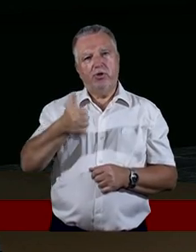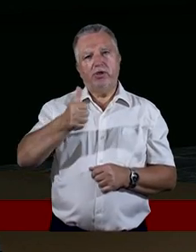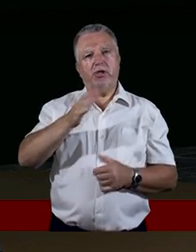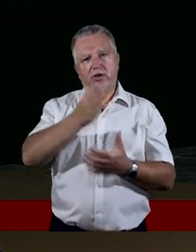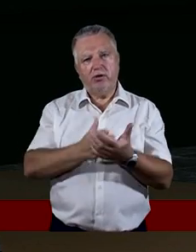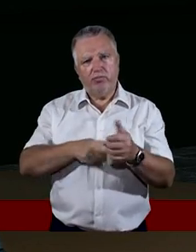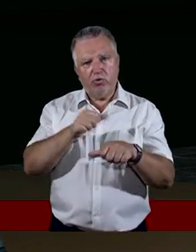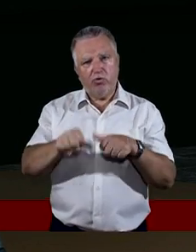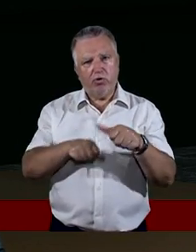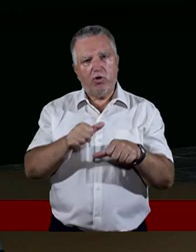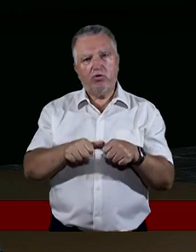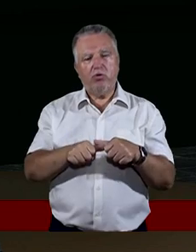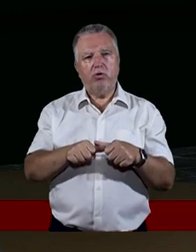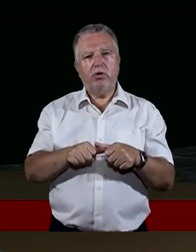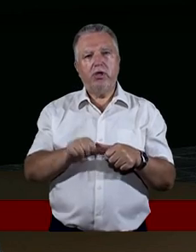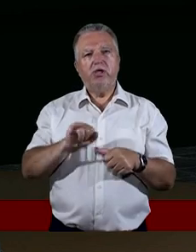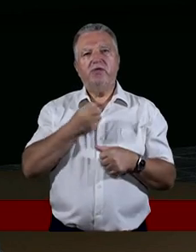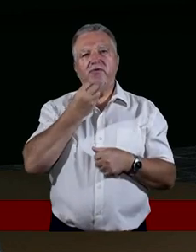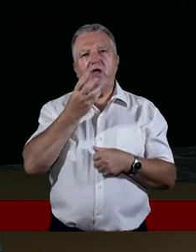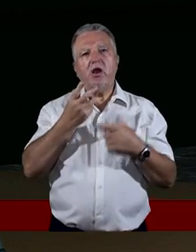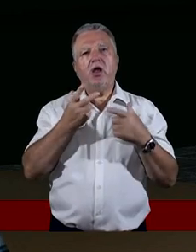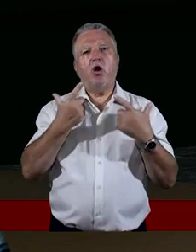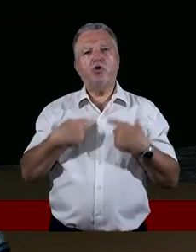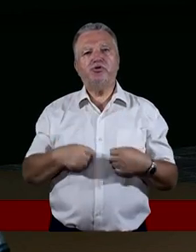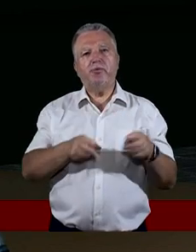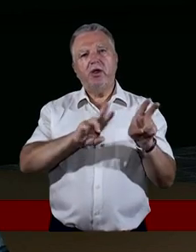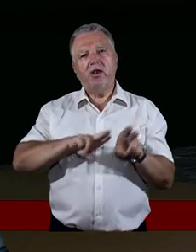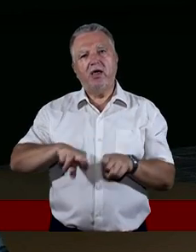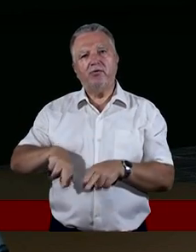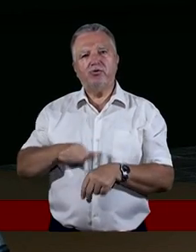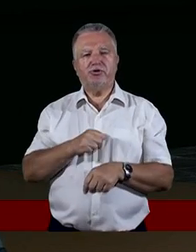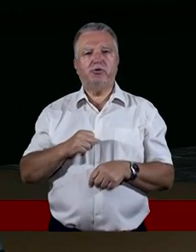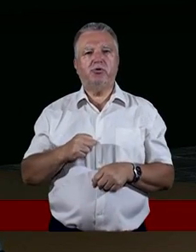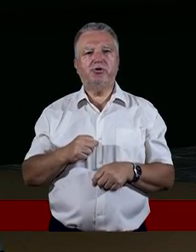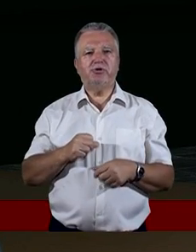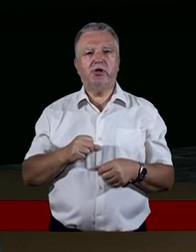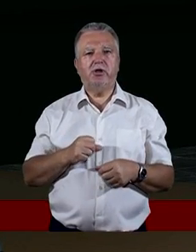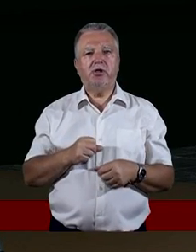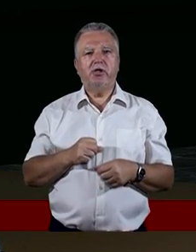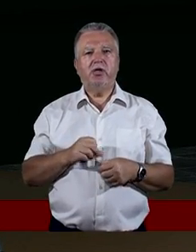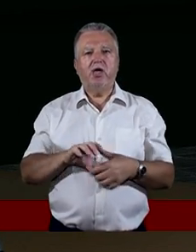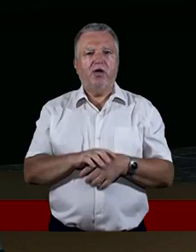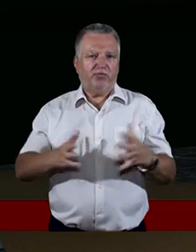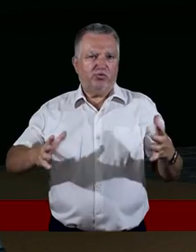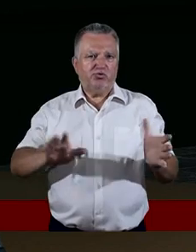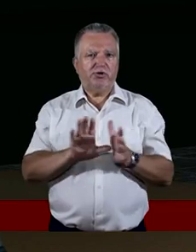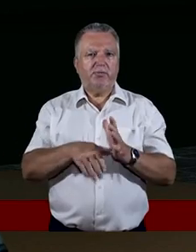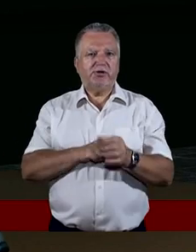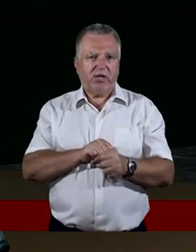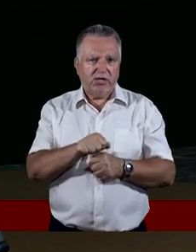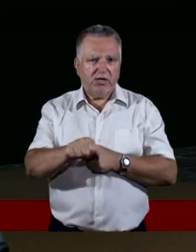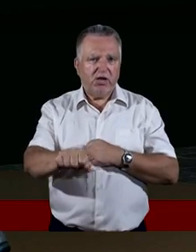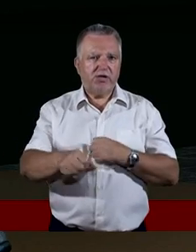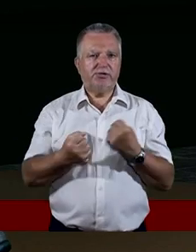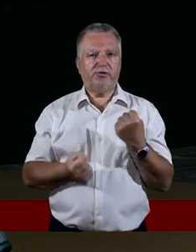w tym Koryncie. I wiele osób się nawróciło. Niestety, w dużych miastach jest trudno, bo faktycznie jest,